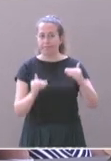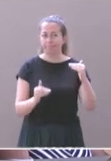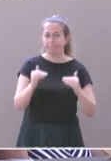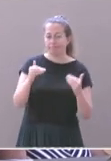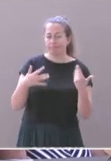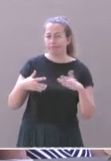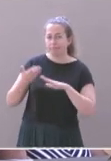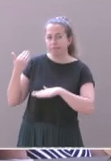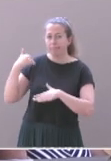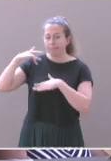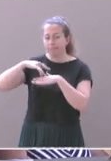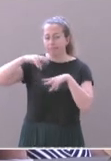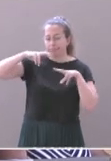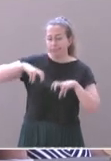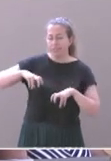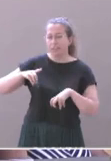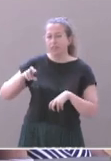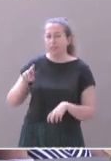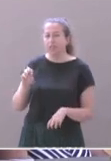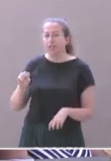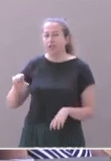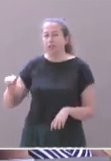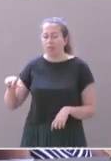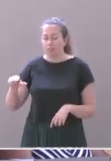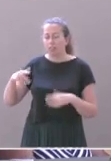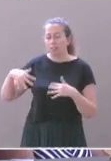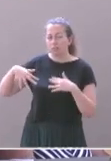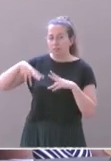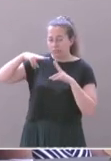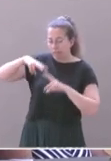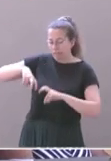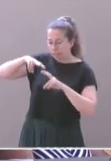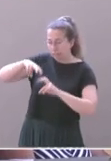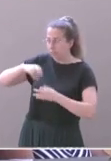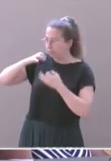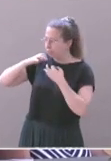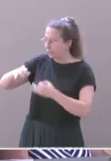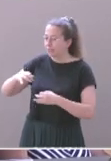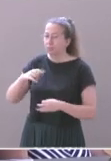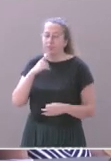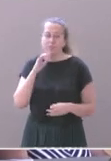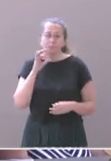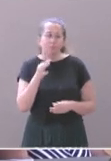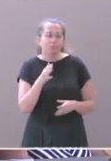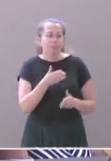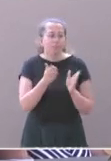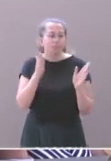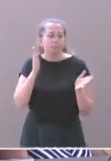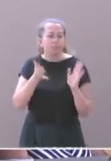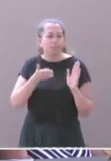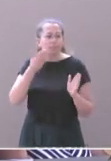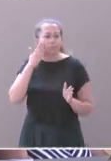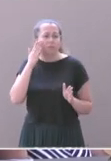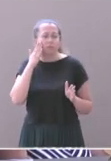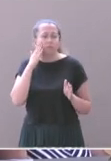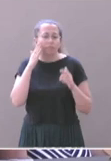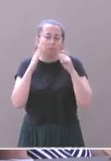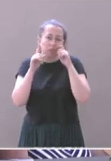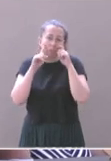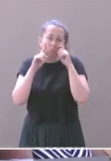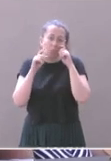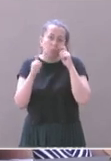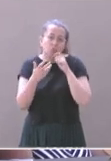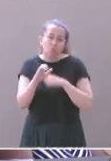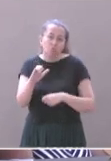très approfondie de l'Adréal, à voir que la colline de Guillerie, que certains d'entre vous connaissent pour les centaines de promeneurs qui